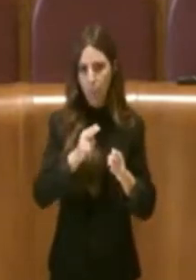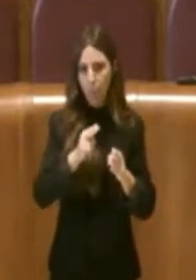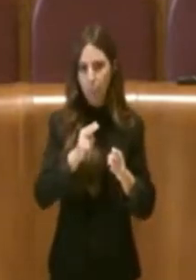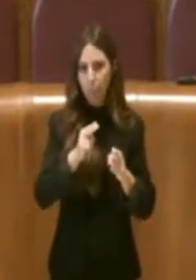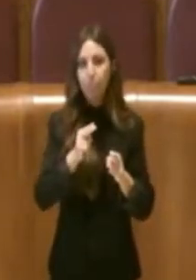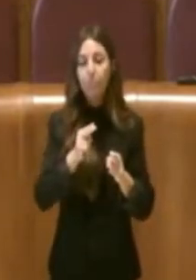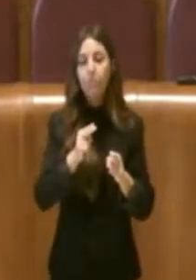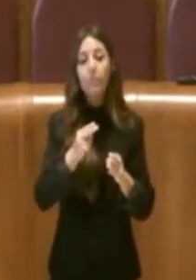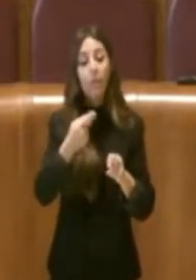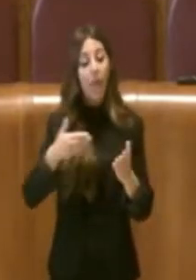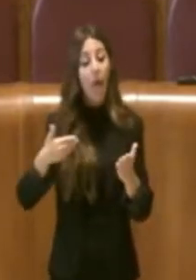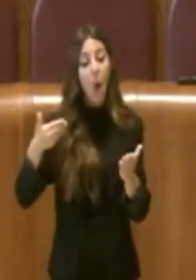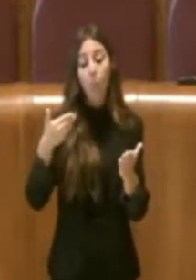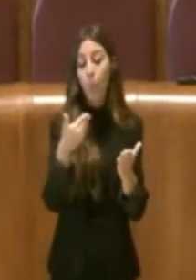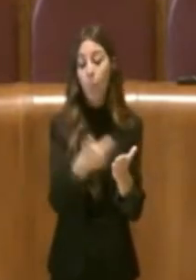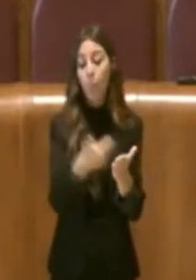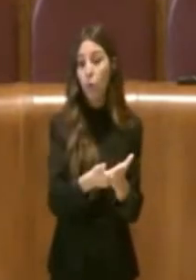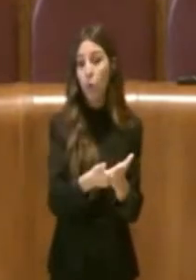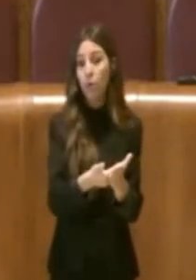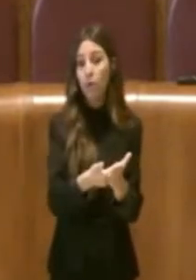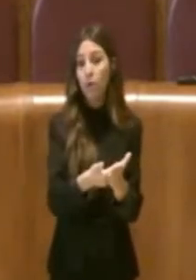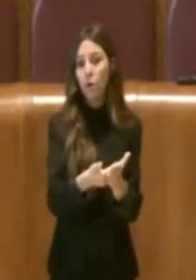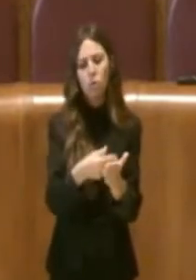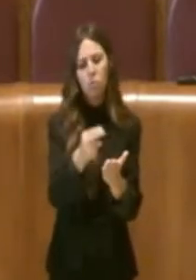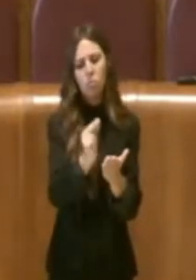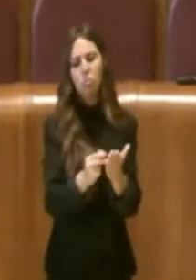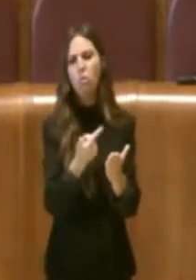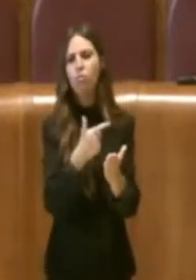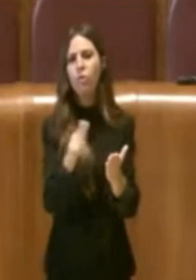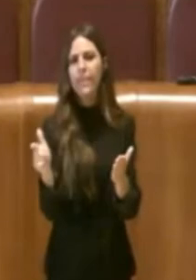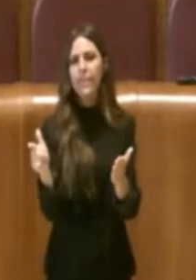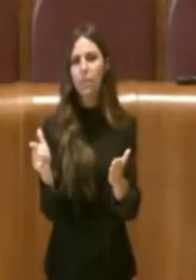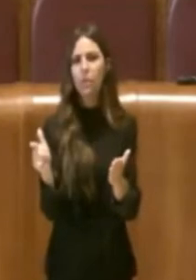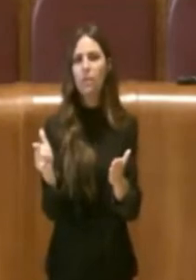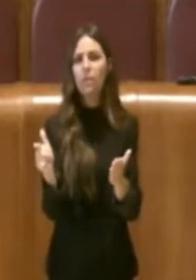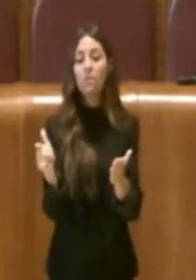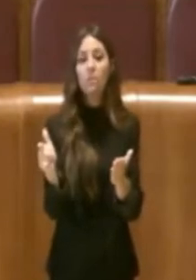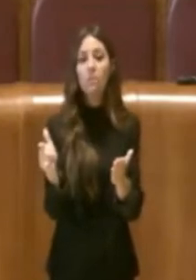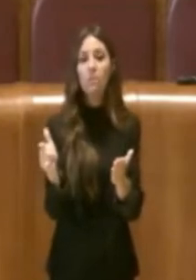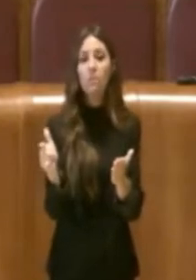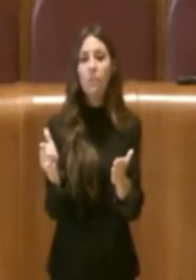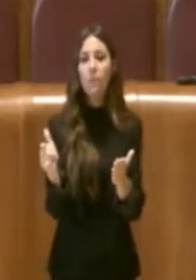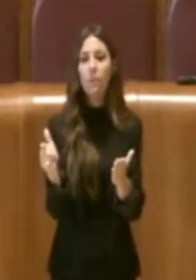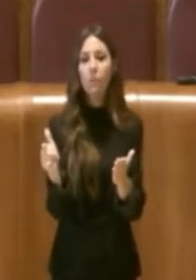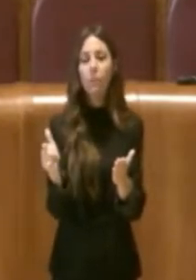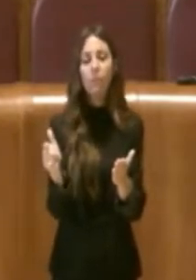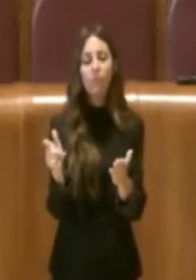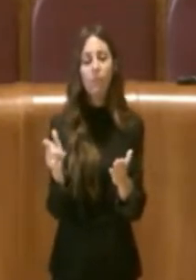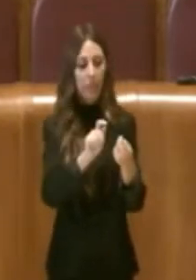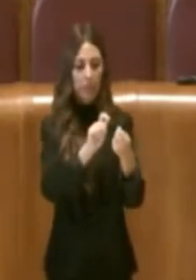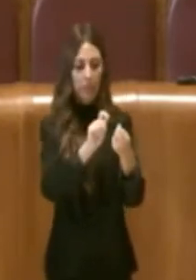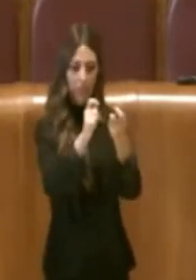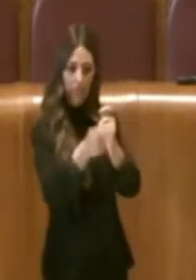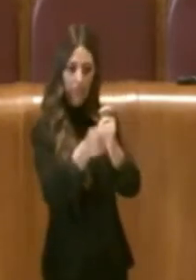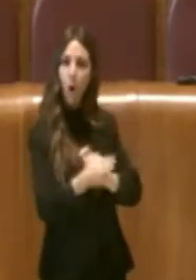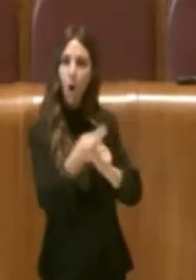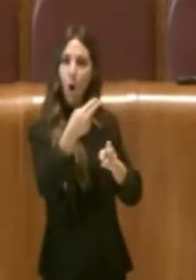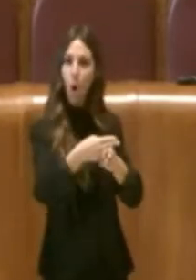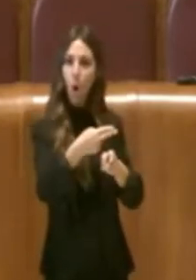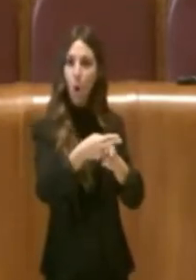questa mozione non si parla neppure necessariamente della trasformazione di Roma